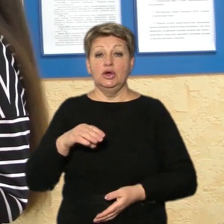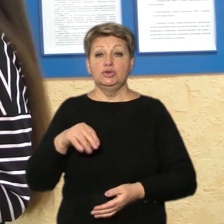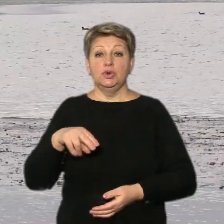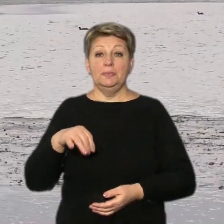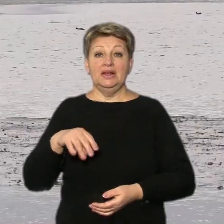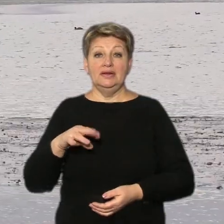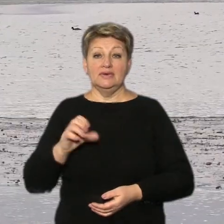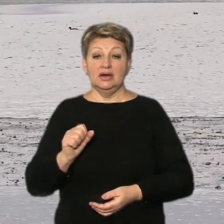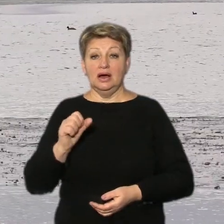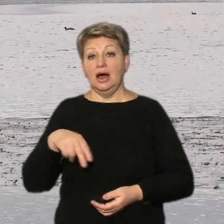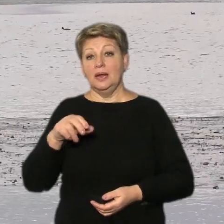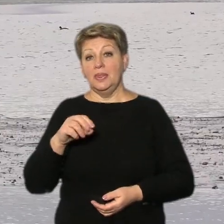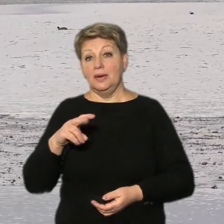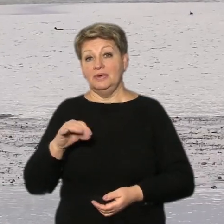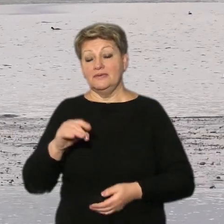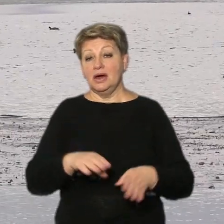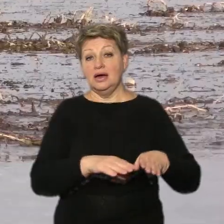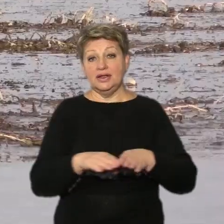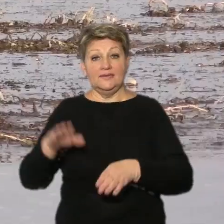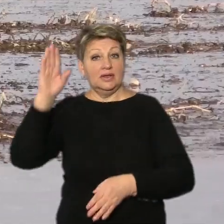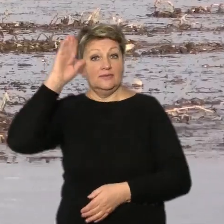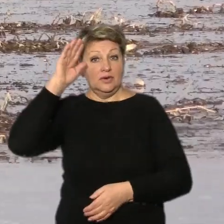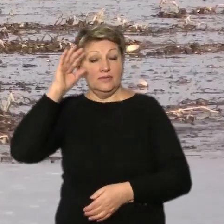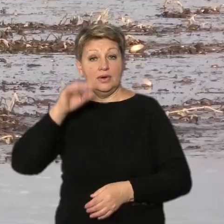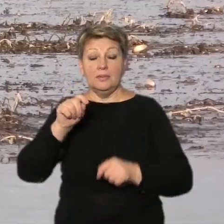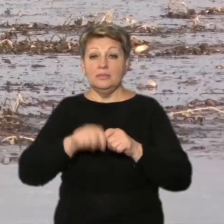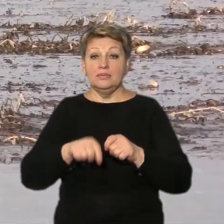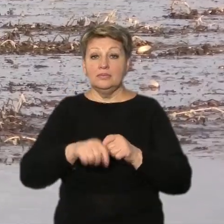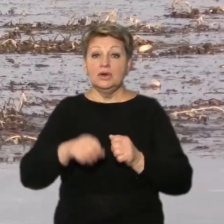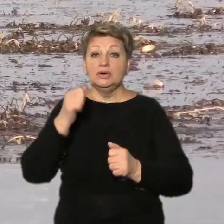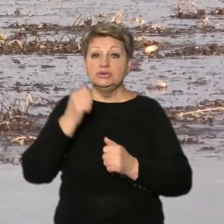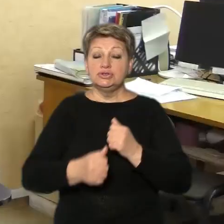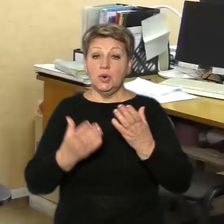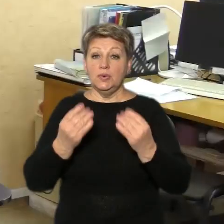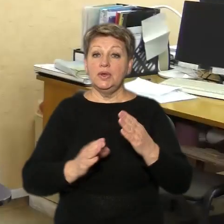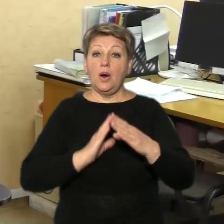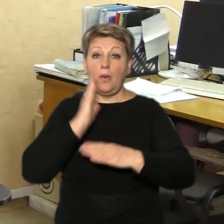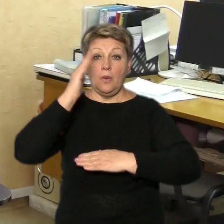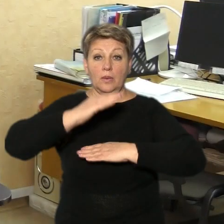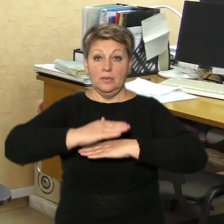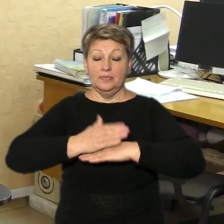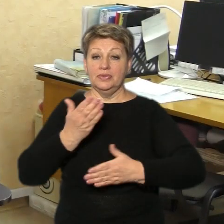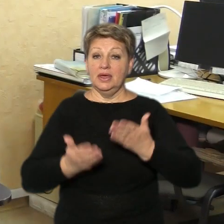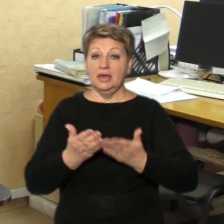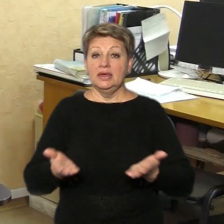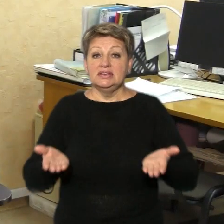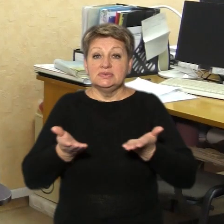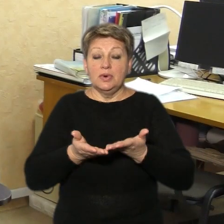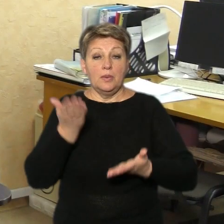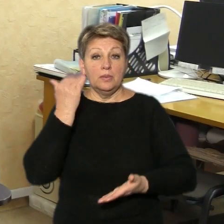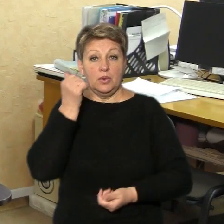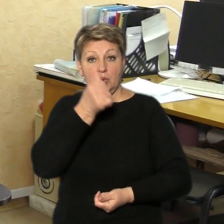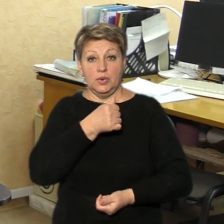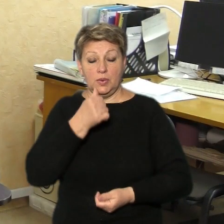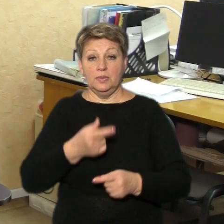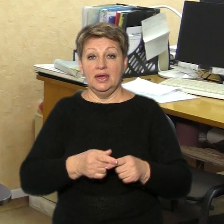Адамівка. Рівень води, каже Діана Мовсисян, вимірюють щодня вранці і ввечері. Якщо порівнювати з минулим роком, то